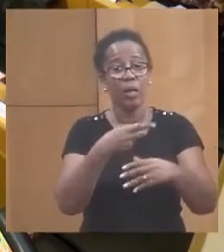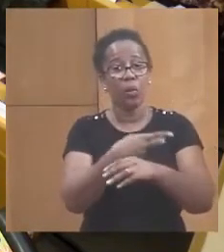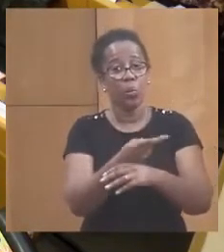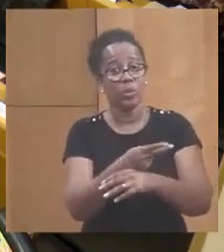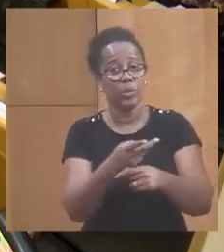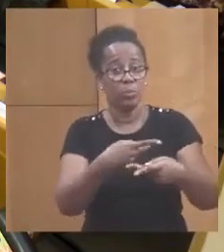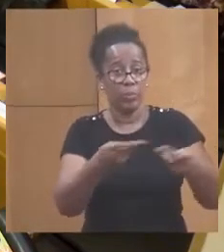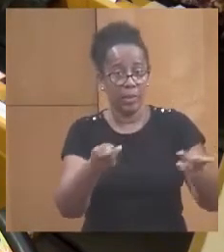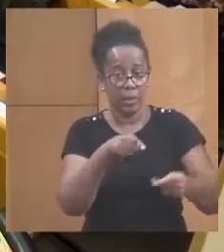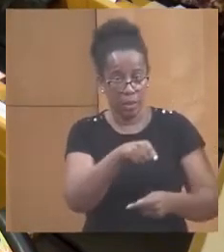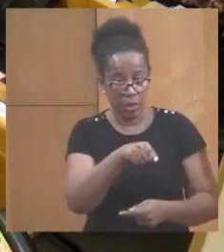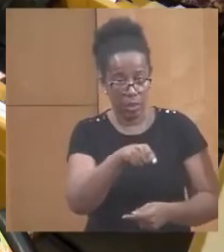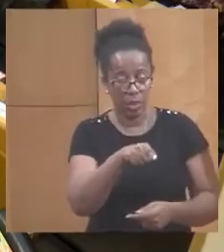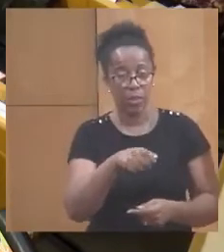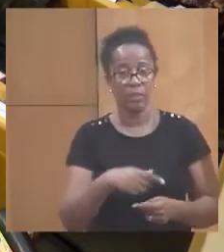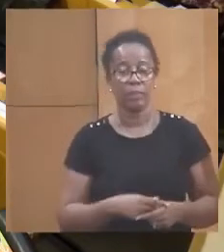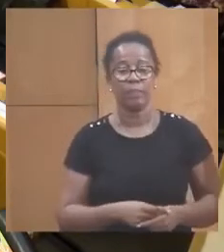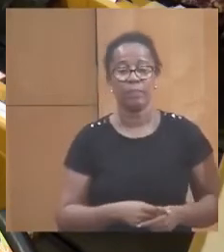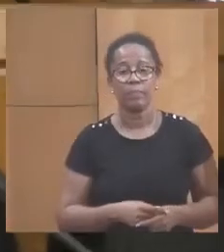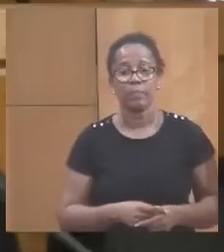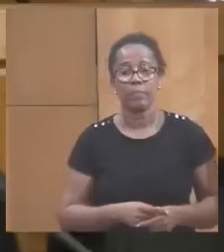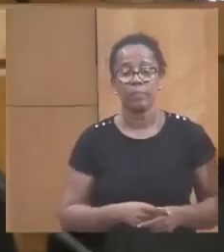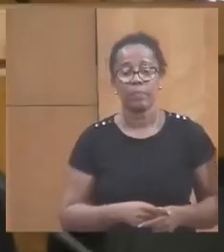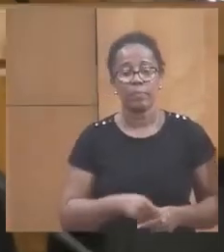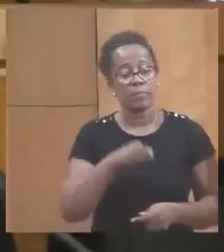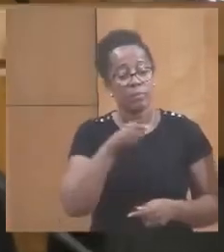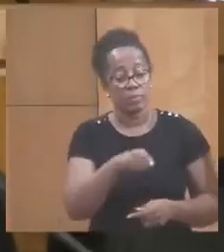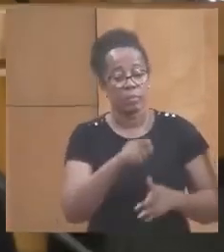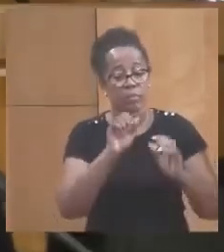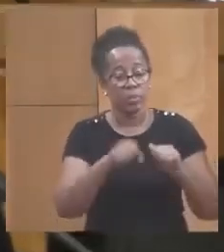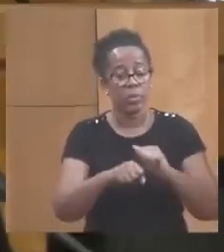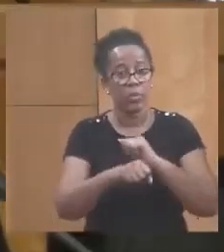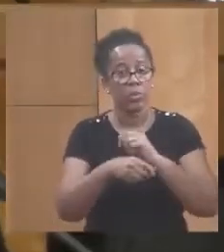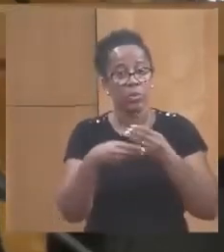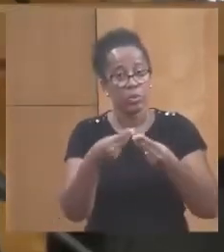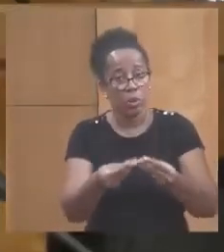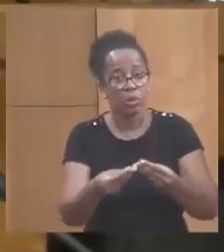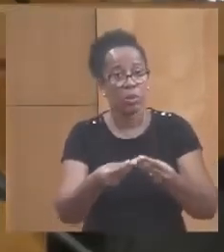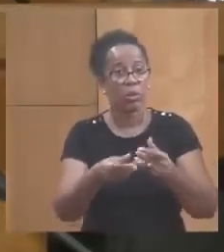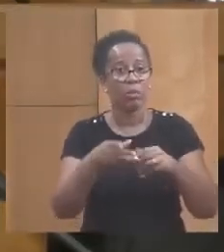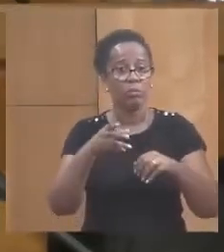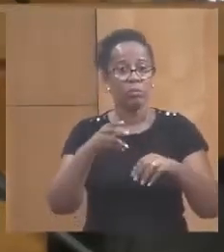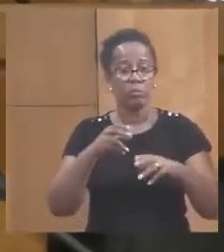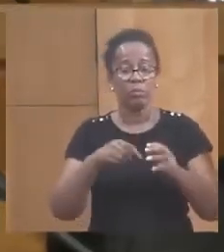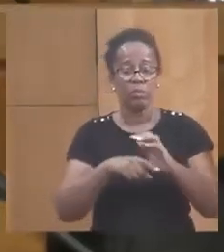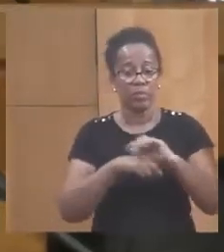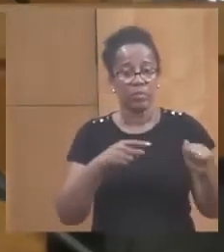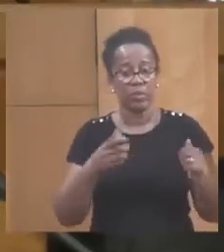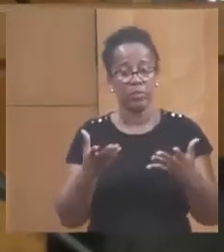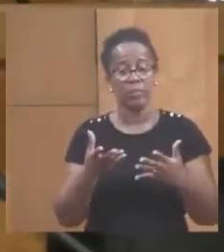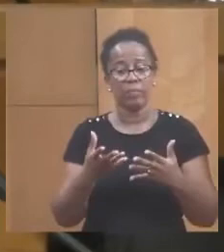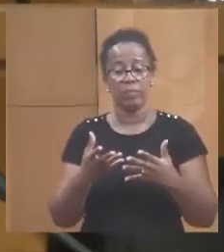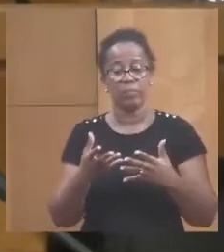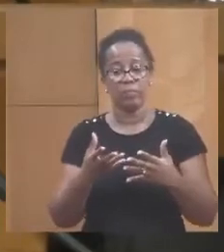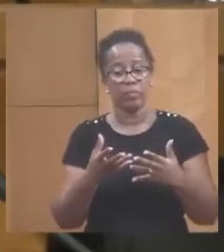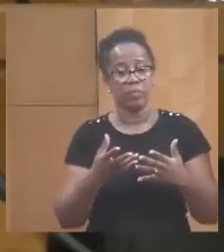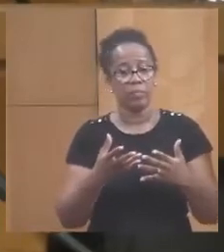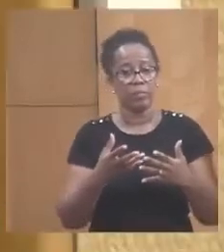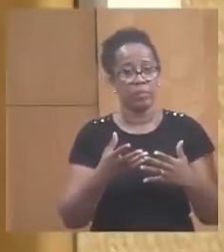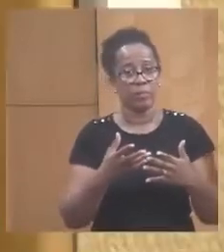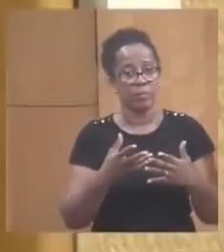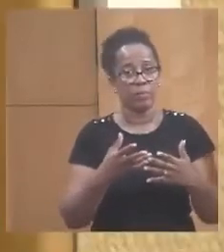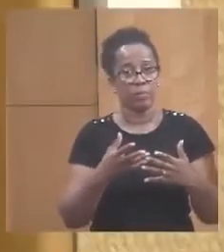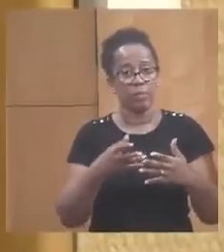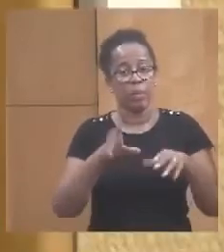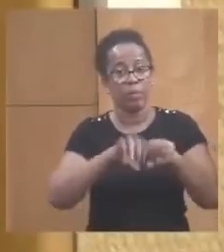publics et ces outillages permettent de produire une denrée qui est commercialisée. Et il se trouve que cette